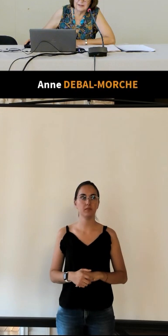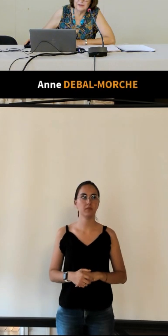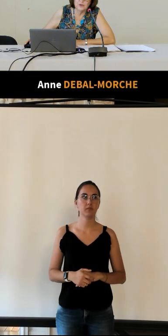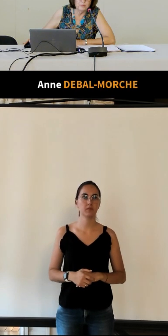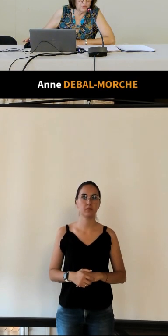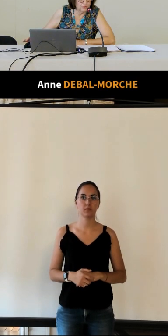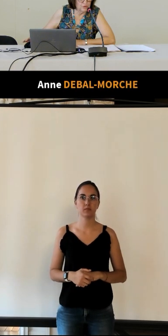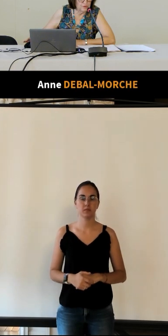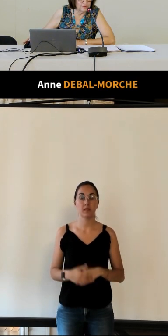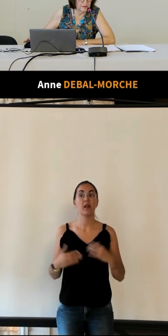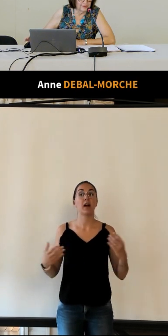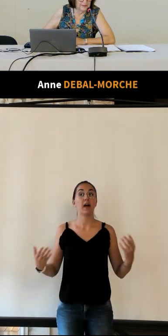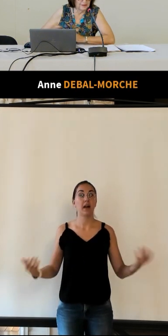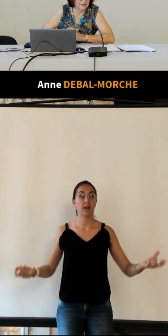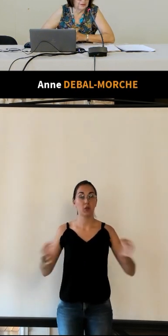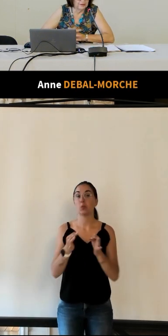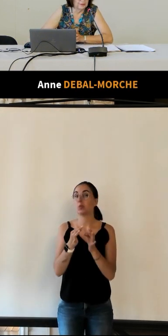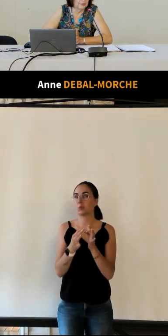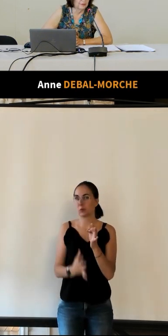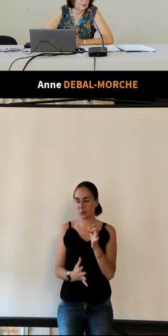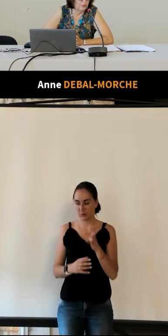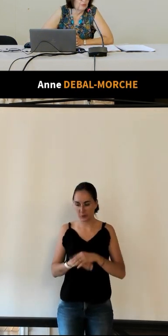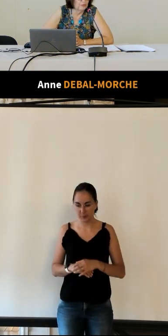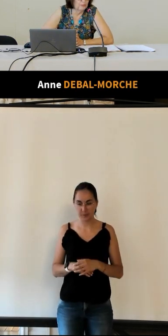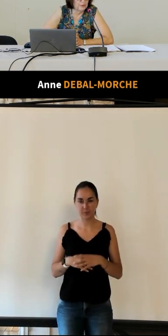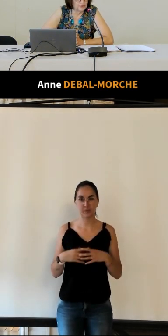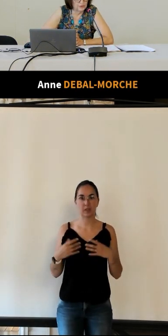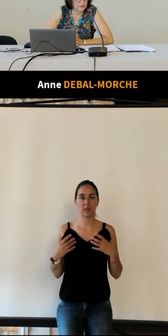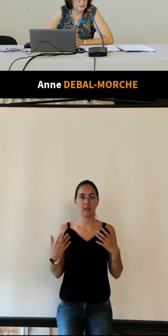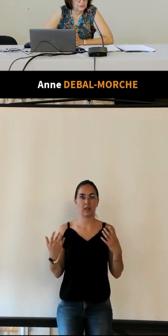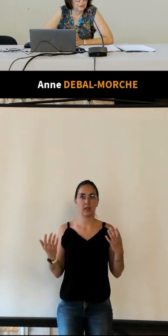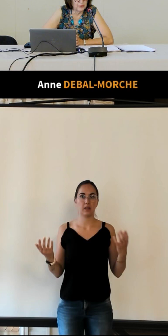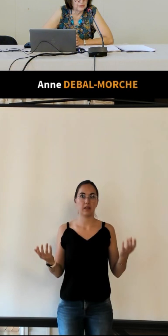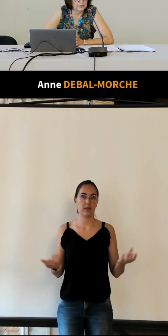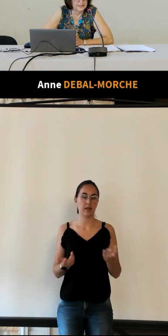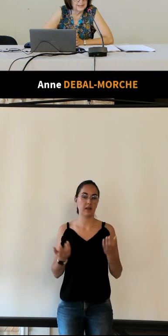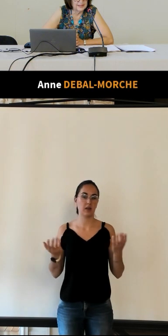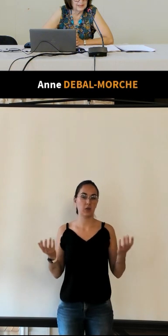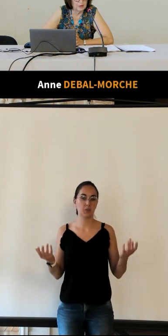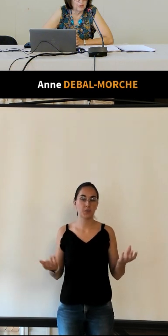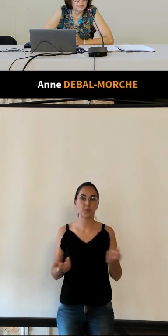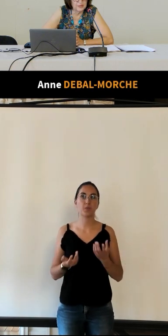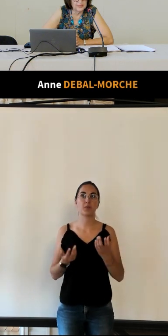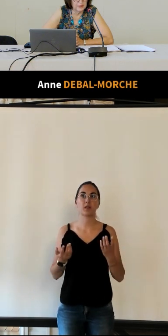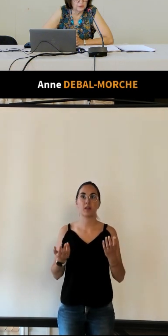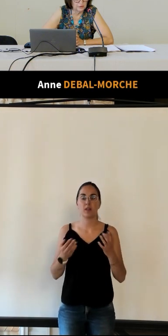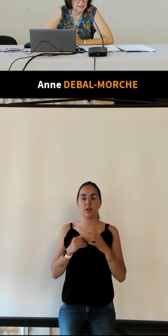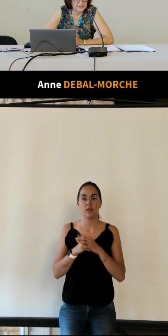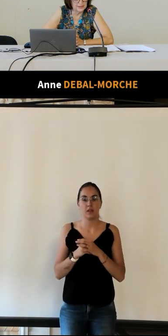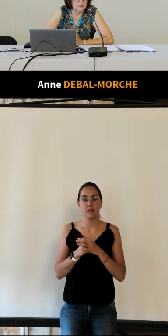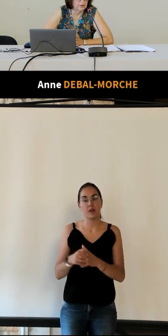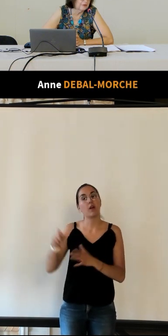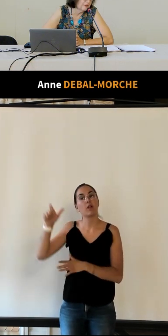donc pour conclure on ne peut que reprendre les termes employés par le